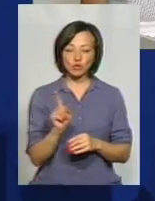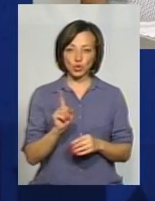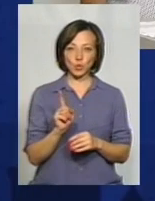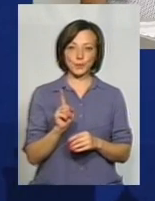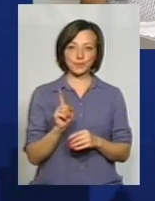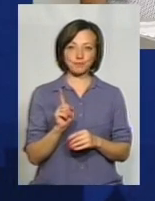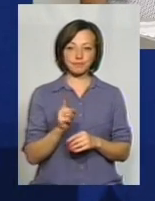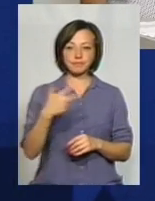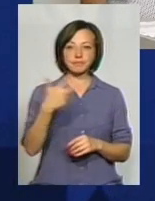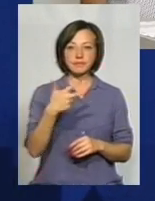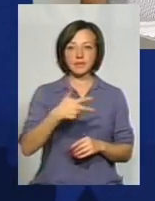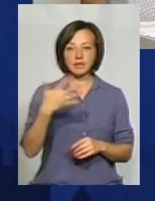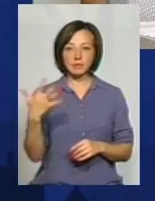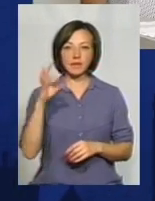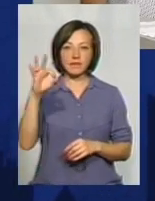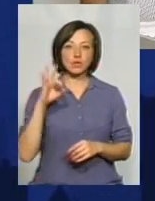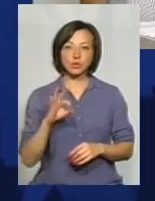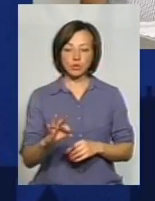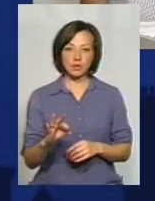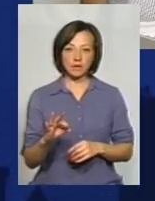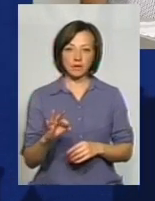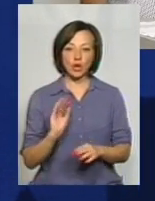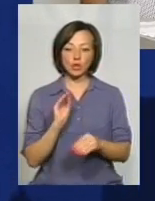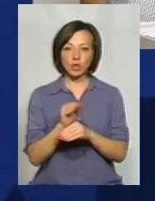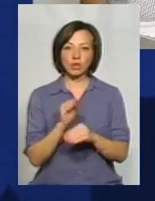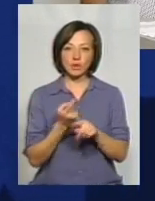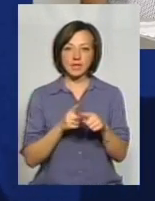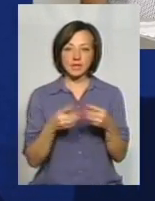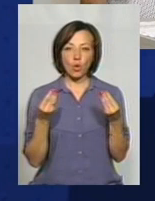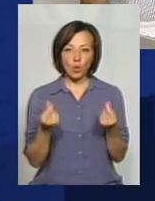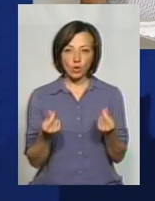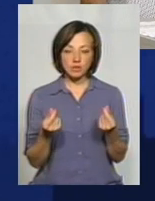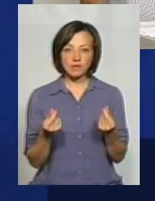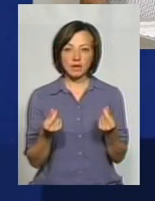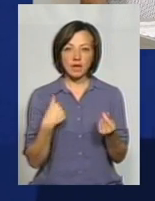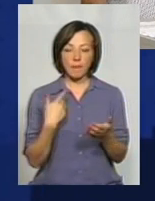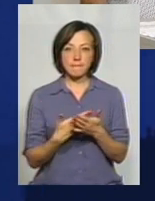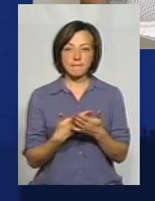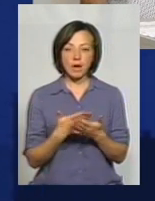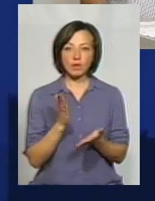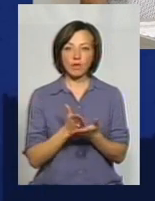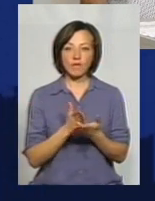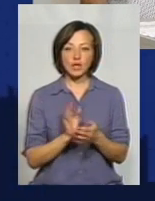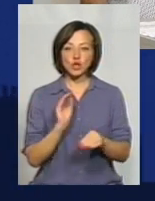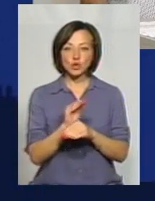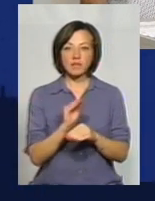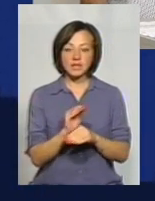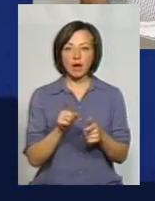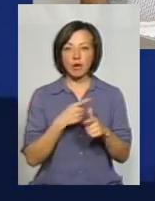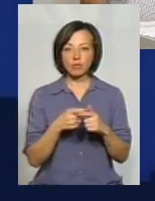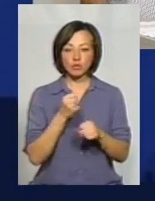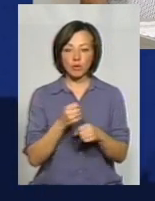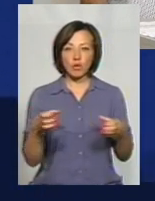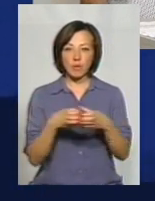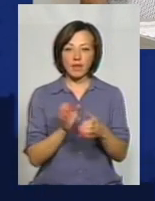майже 30-35 відсотків додаткових цих коштів, тобто, я маю на увазі субвенційних або інших зароблених, громади